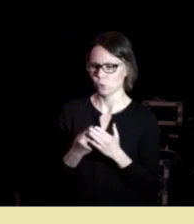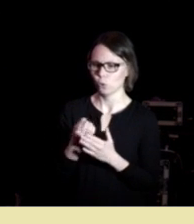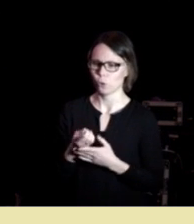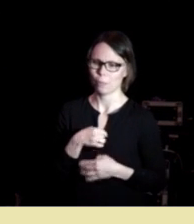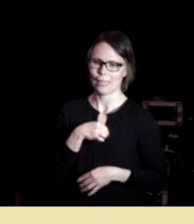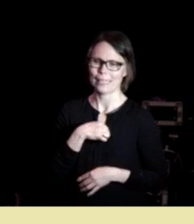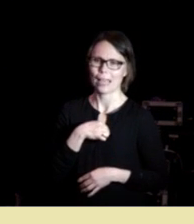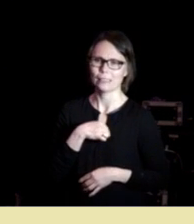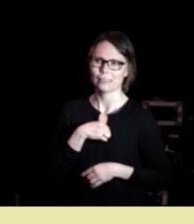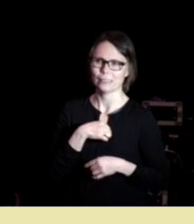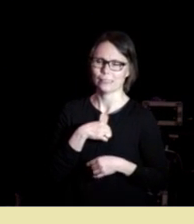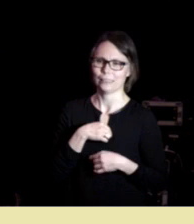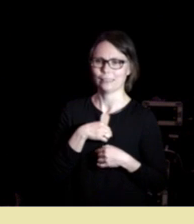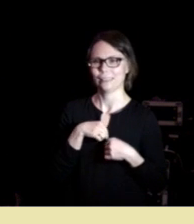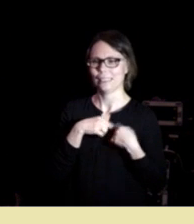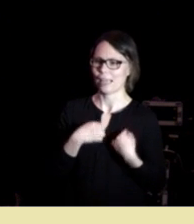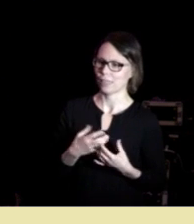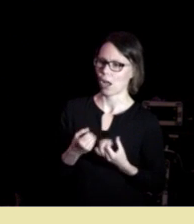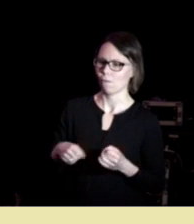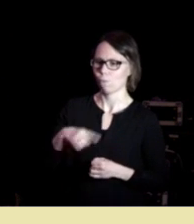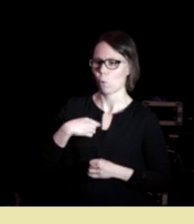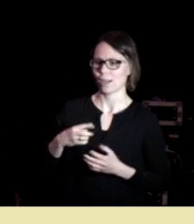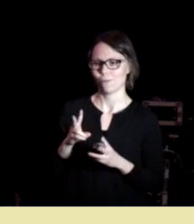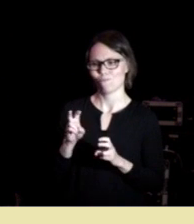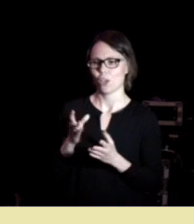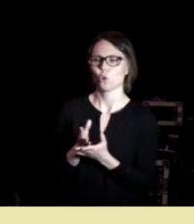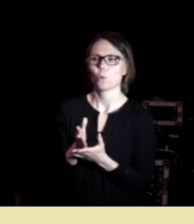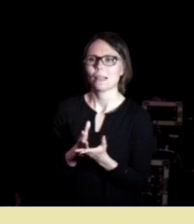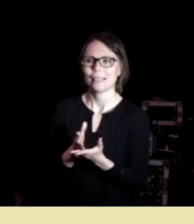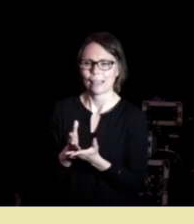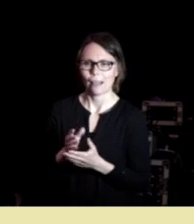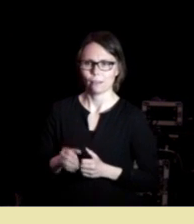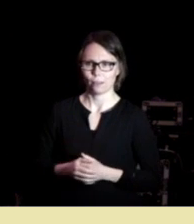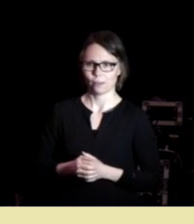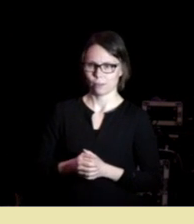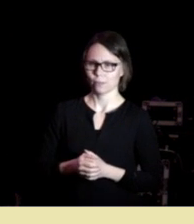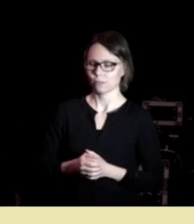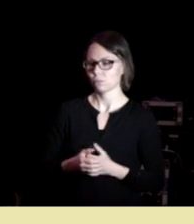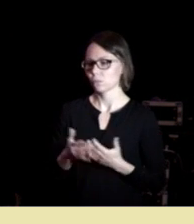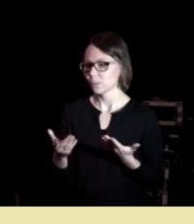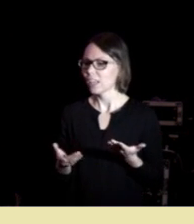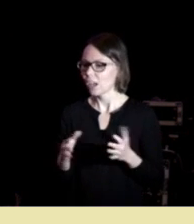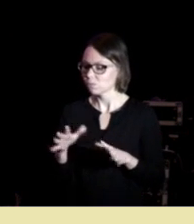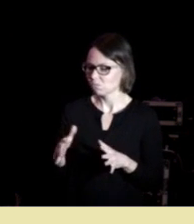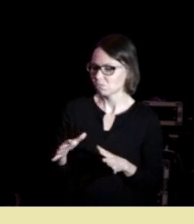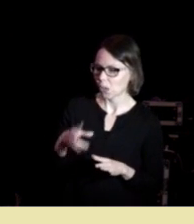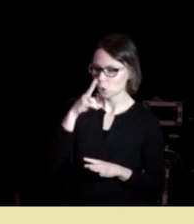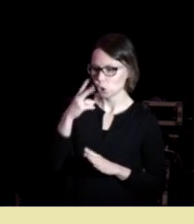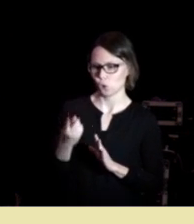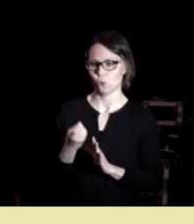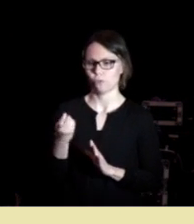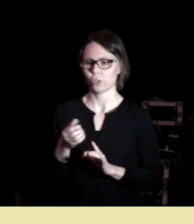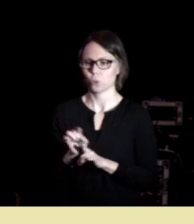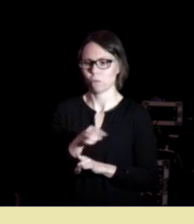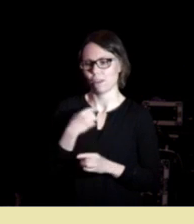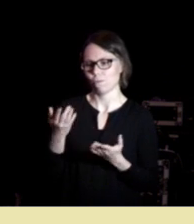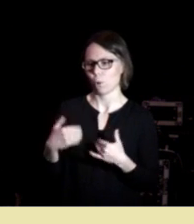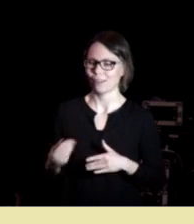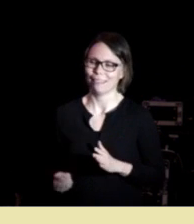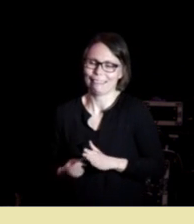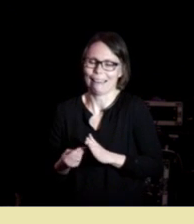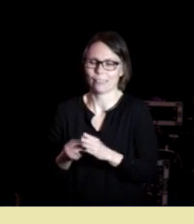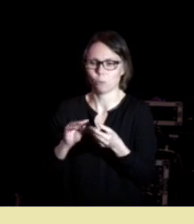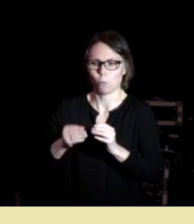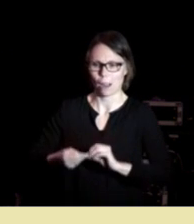hjertet av vår normalitet. Det er i en viss grad en del nye utfordringer, så vi får en del tilleggsproblemer.